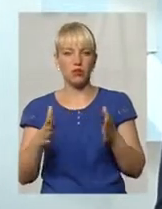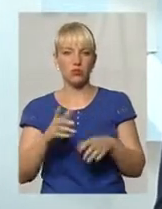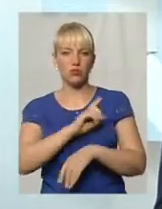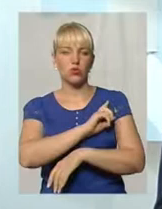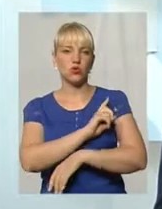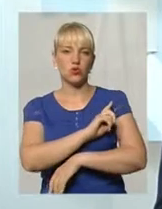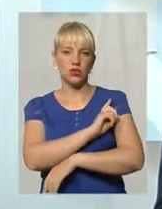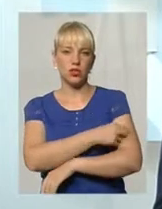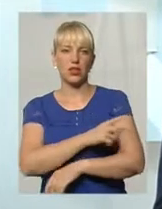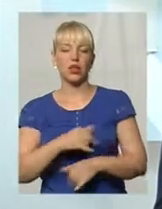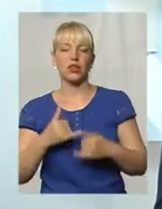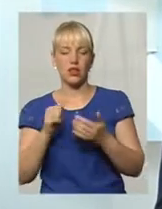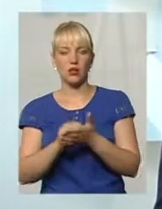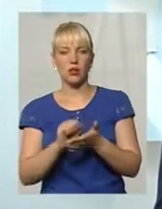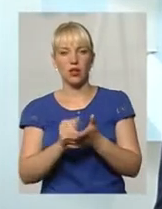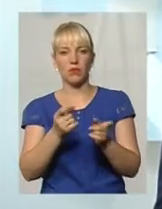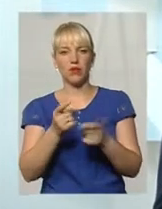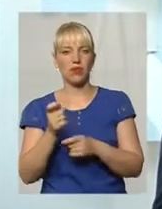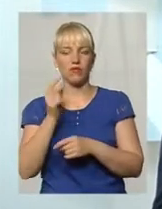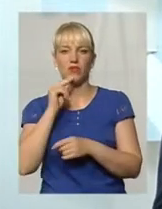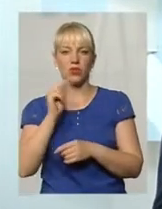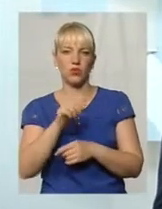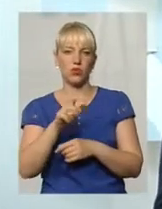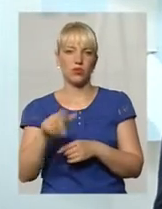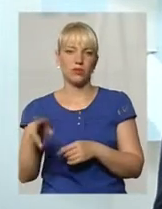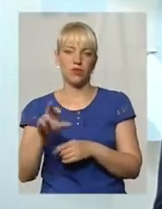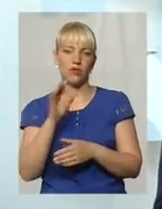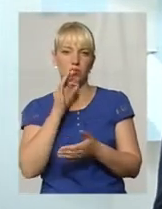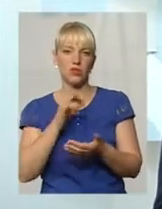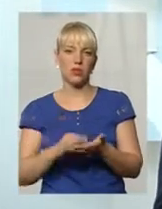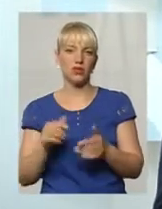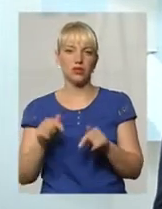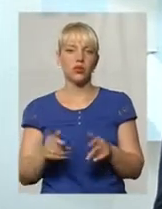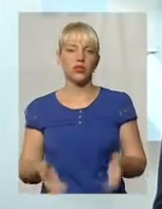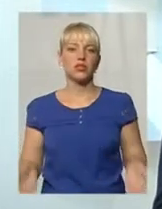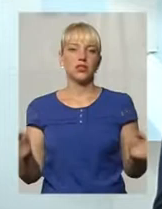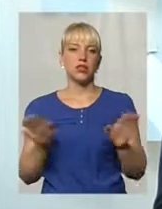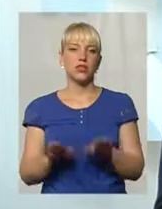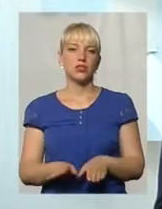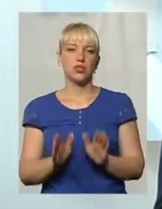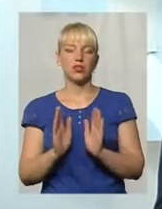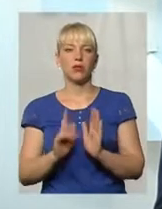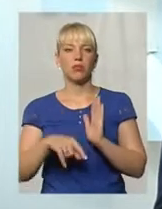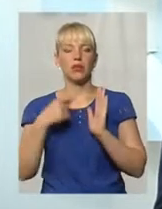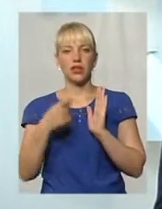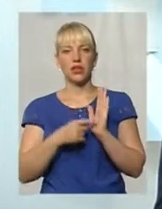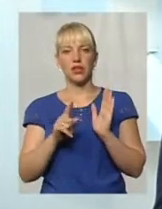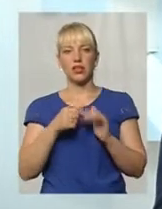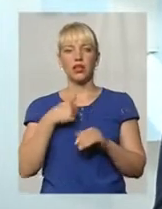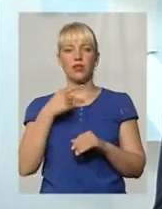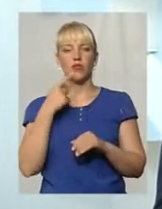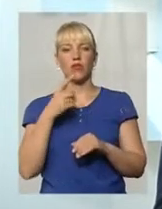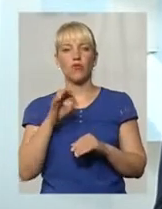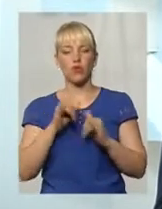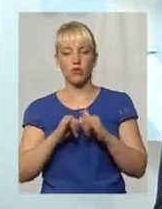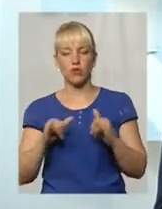документування та притягнення видних осіб до відповідальності. Тут лише залишається питання, як я вже зазначив, у розвитку правової